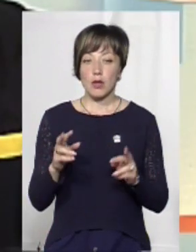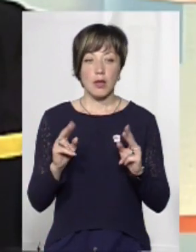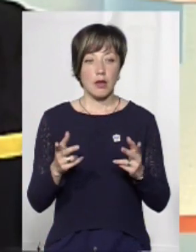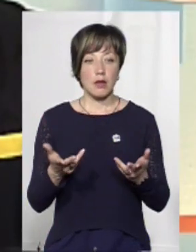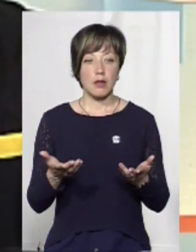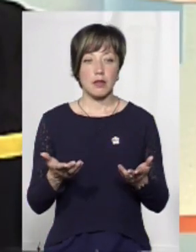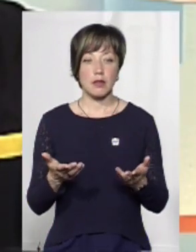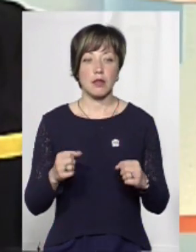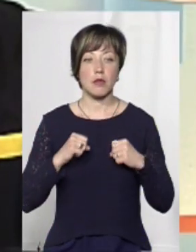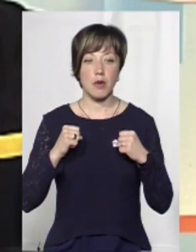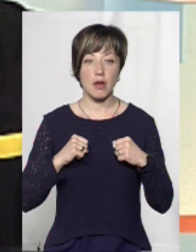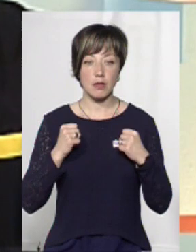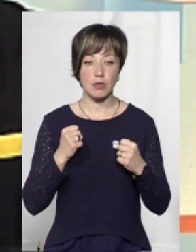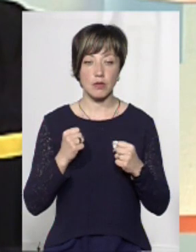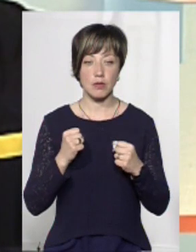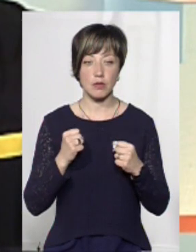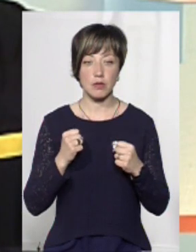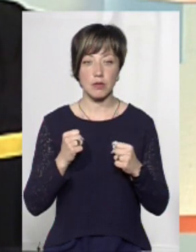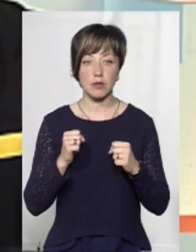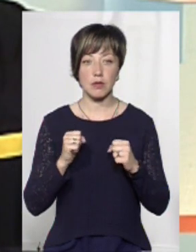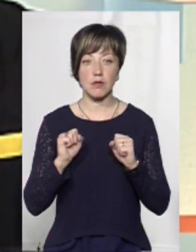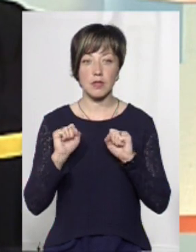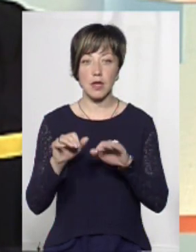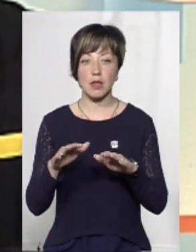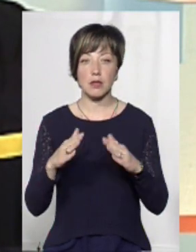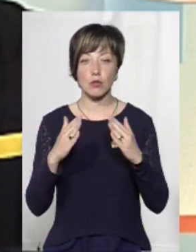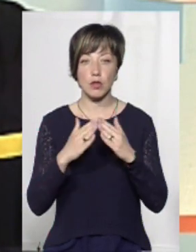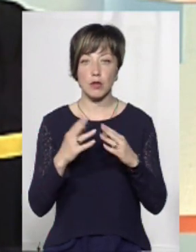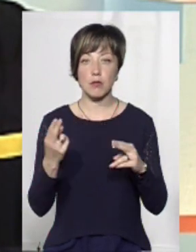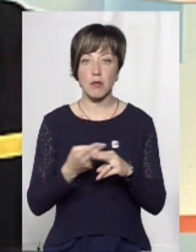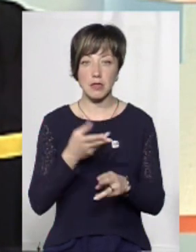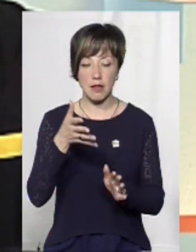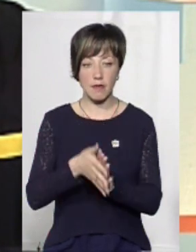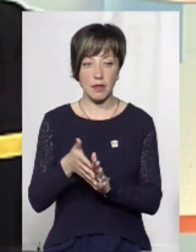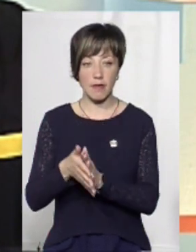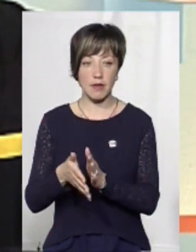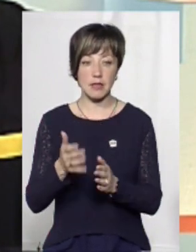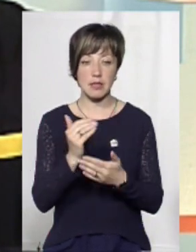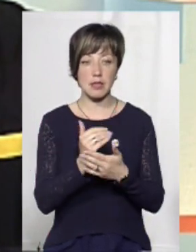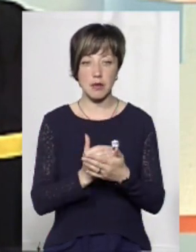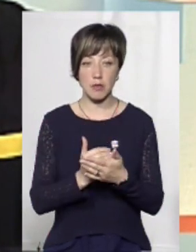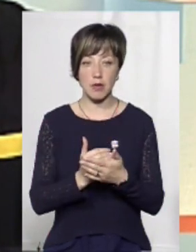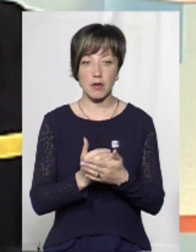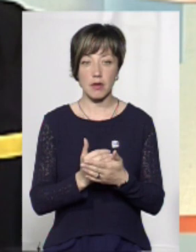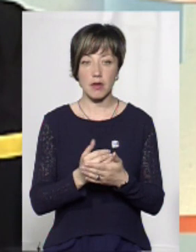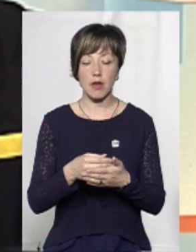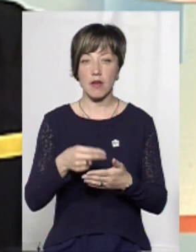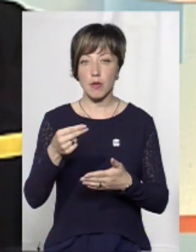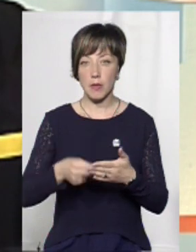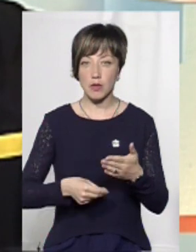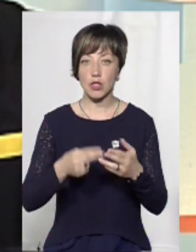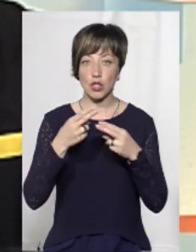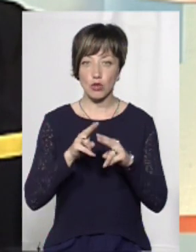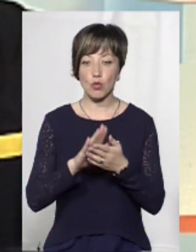намагаються влаштувати, здати будинок, продати без ливневих систем. Тобто виписується забудовник у технічні